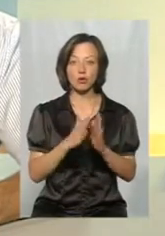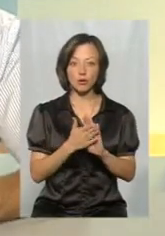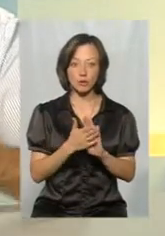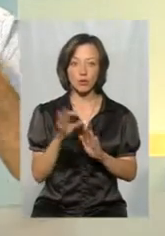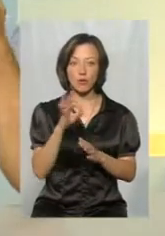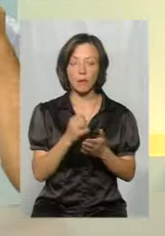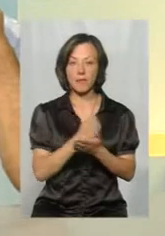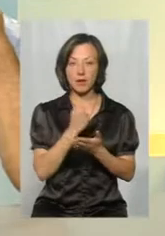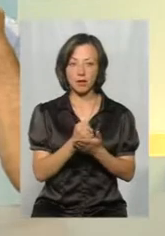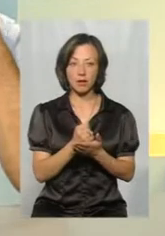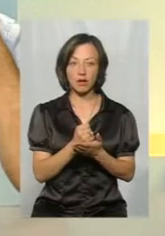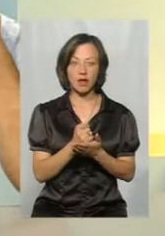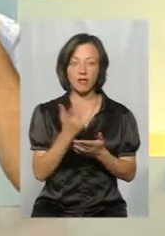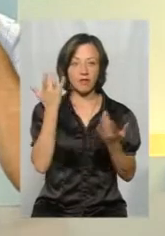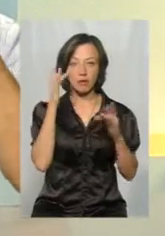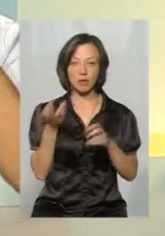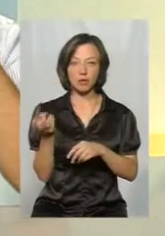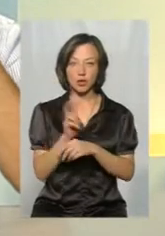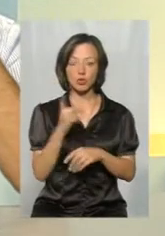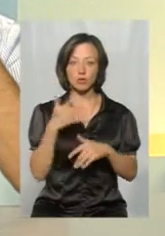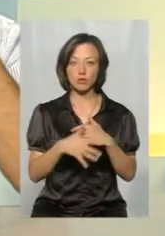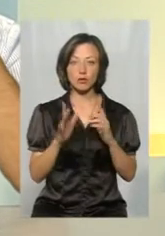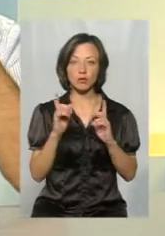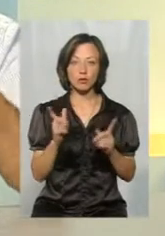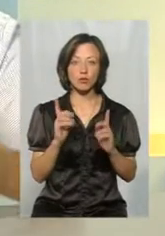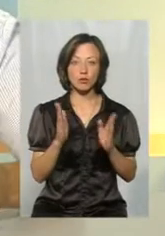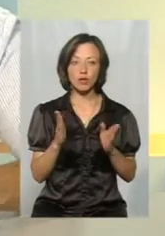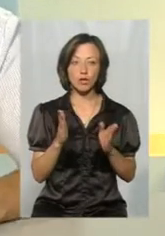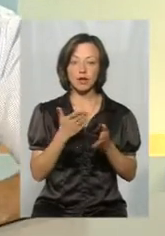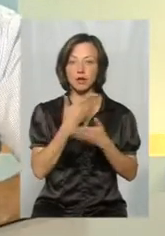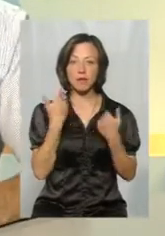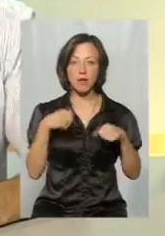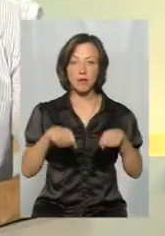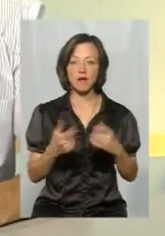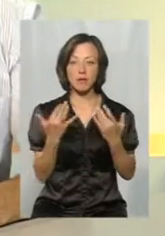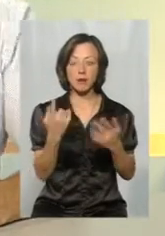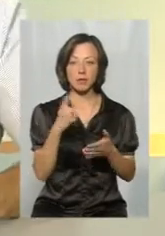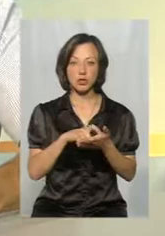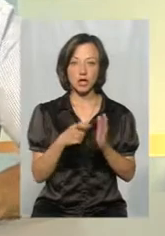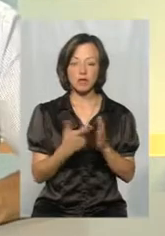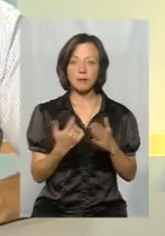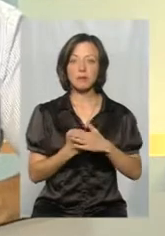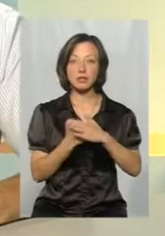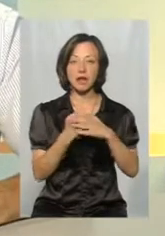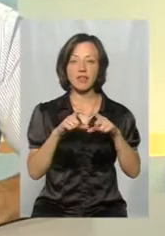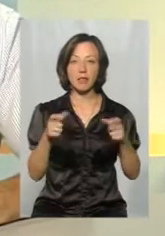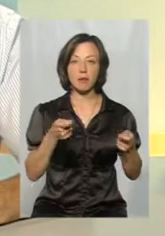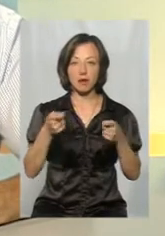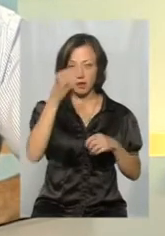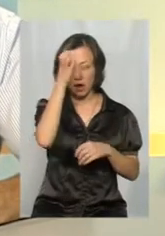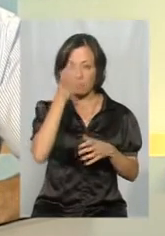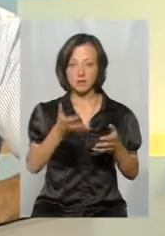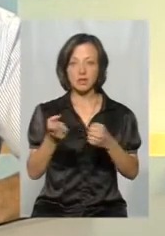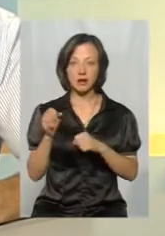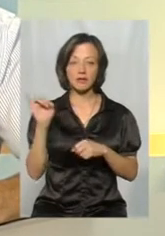прийняття. Вона не випадково не прийшла, тому що вона розуміла, що буде завтра, що вона не мала права набирати. І на які підстави департамент, взявши